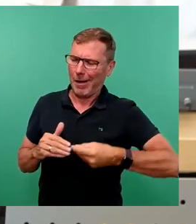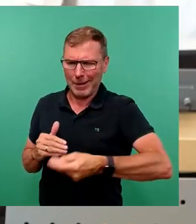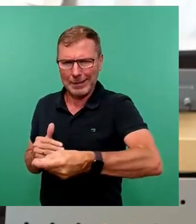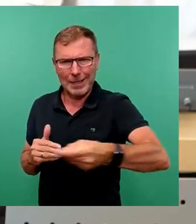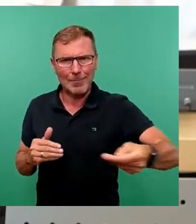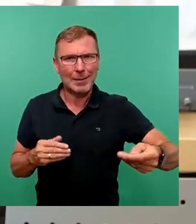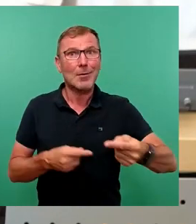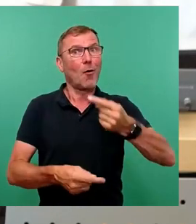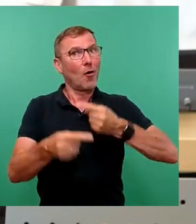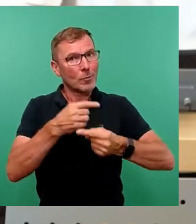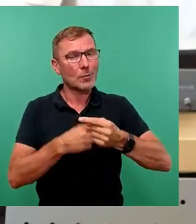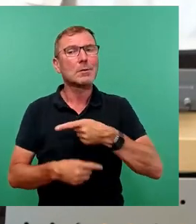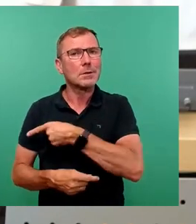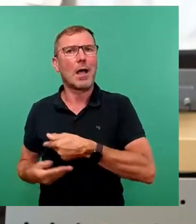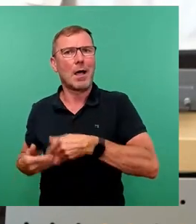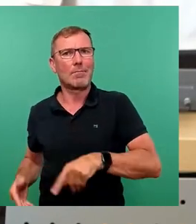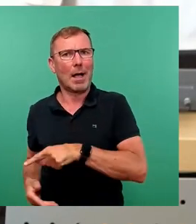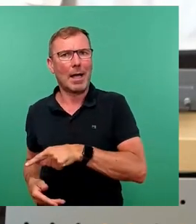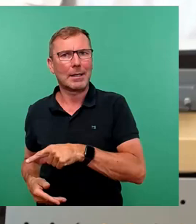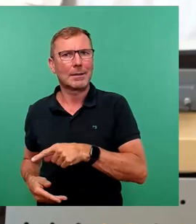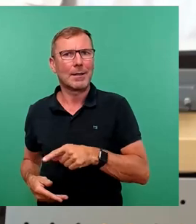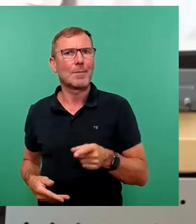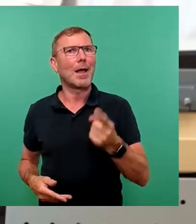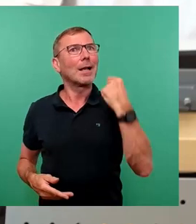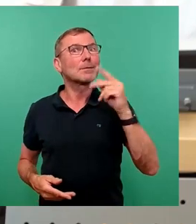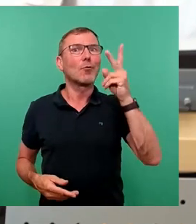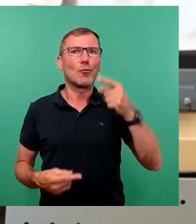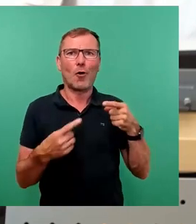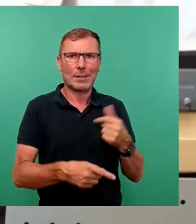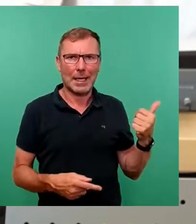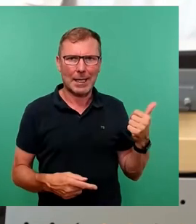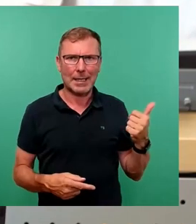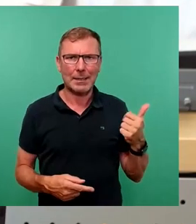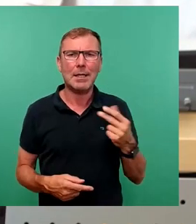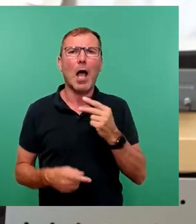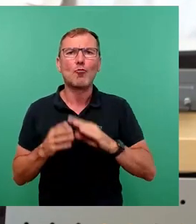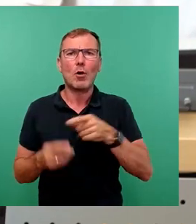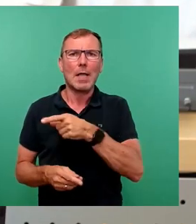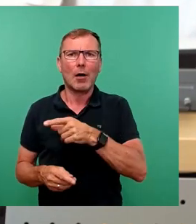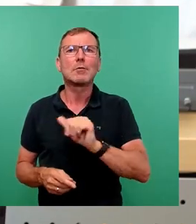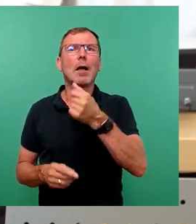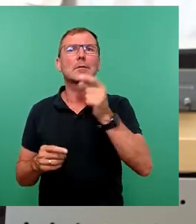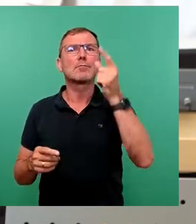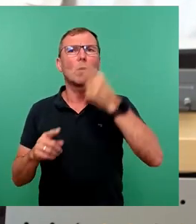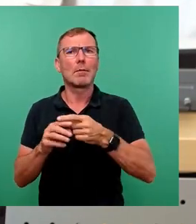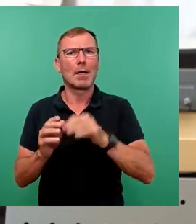Gegenzug sind Sie bereit, obwohl Sie das letzte Mal noch dagegen waren, Herrn Thunhauser zum ersten Bürgermeister zu wählen.